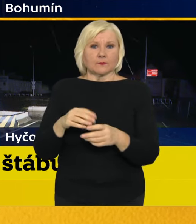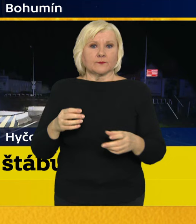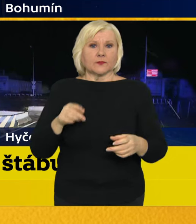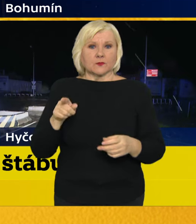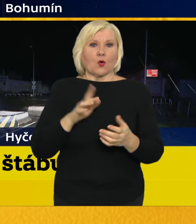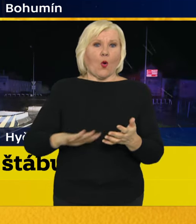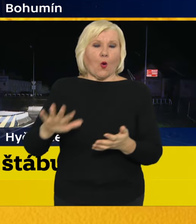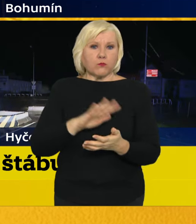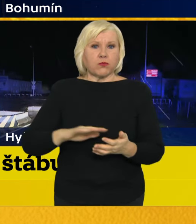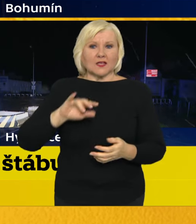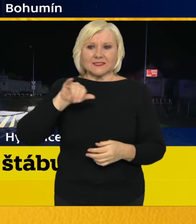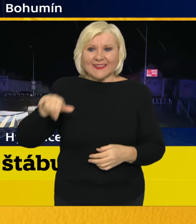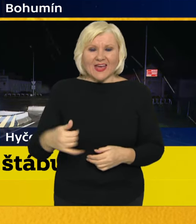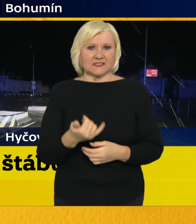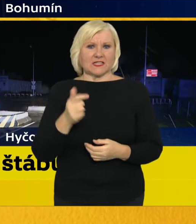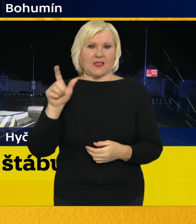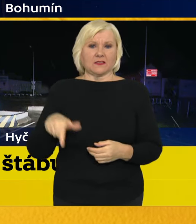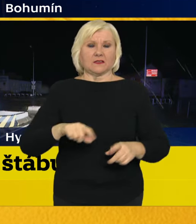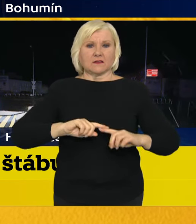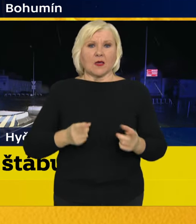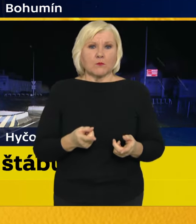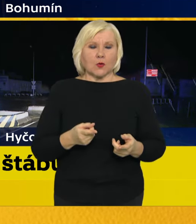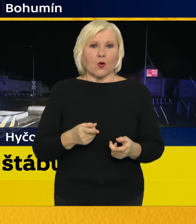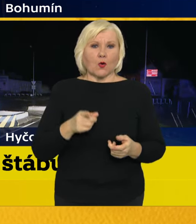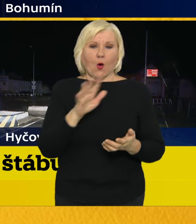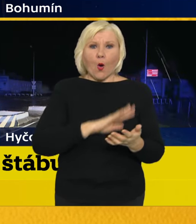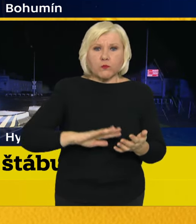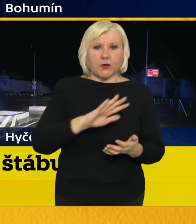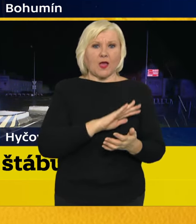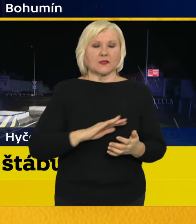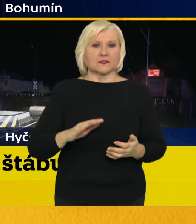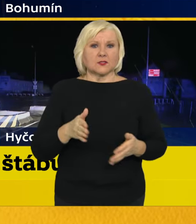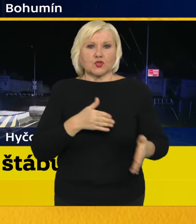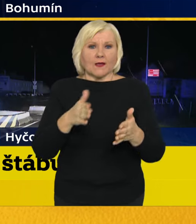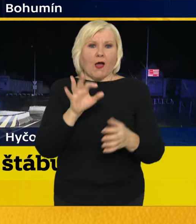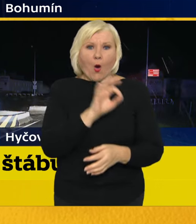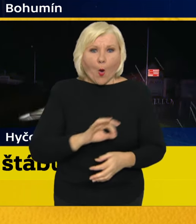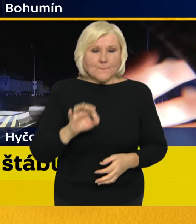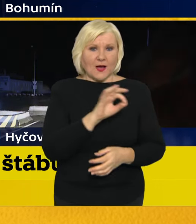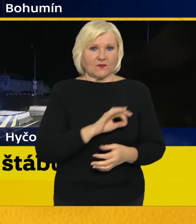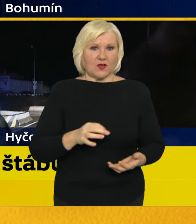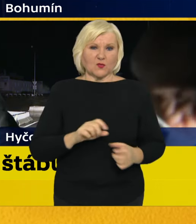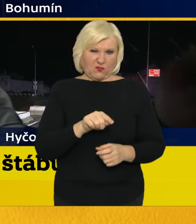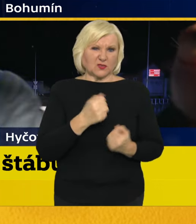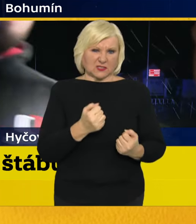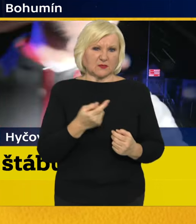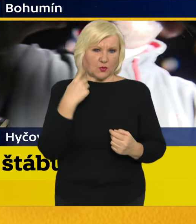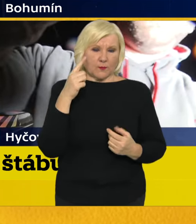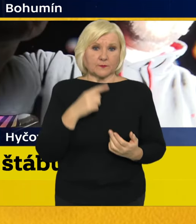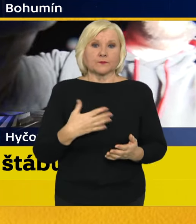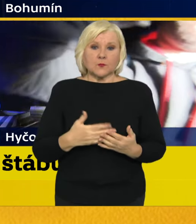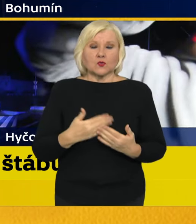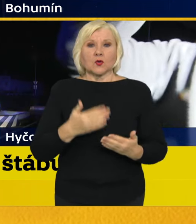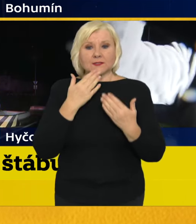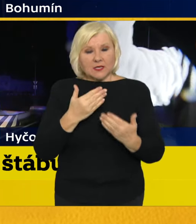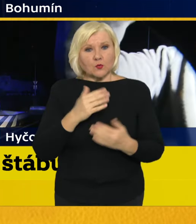oblasti Jesenicka, do oblasti toku Opavy, kde ty problémy jsou největší. Takže díky všem, kteří